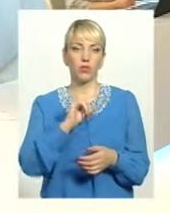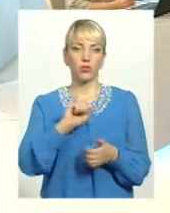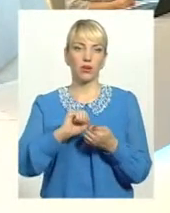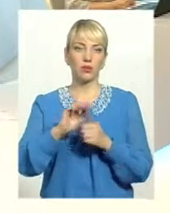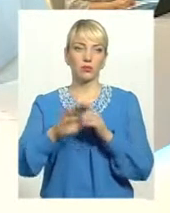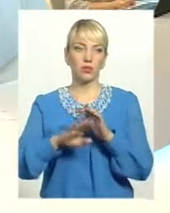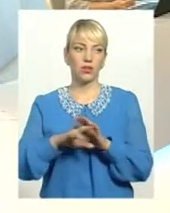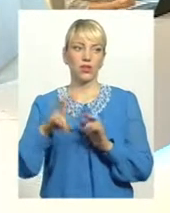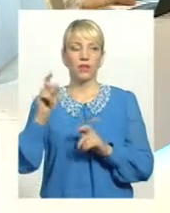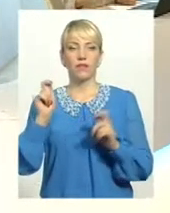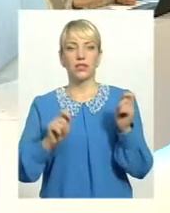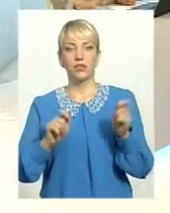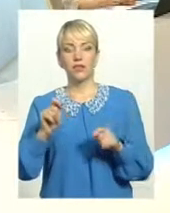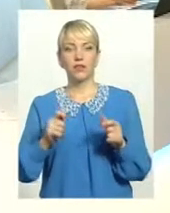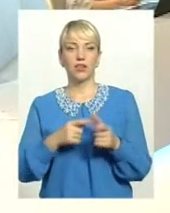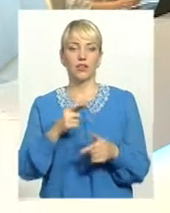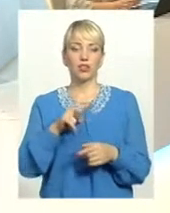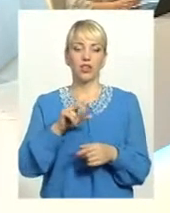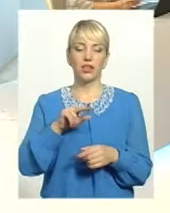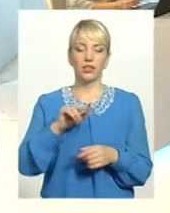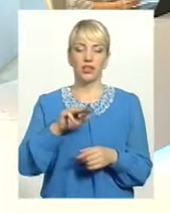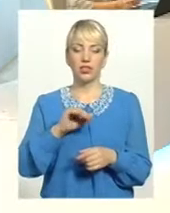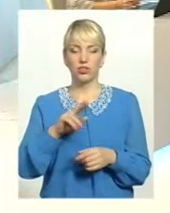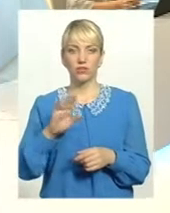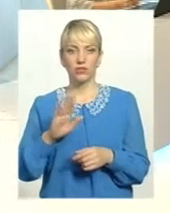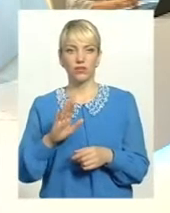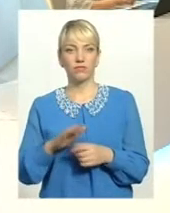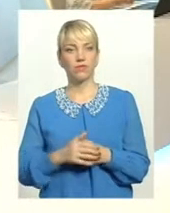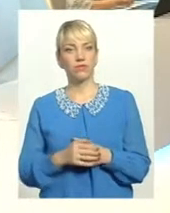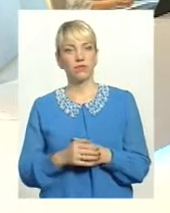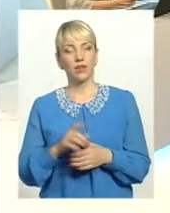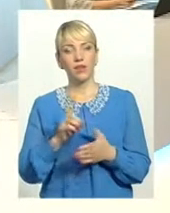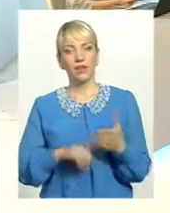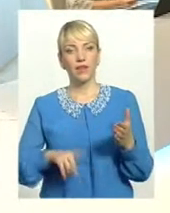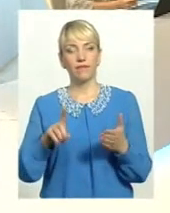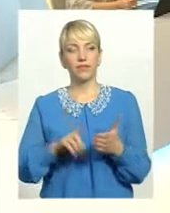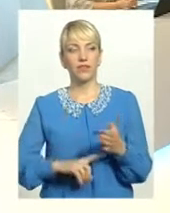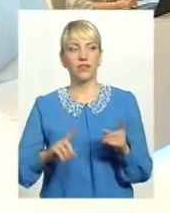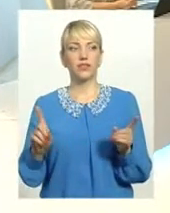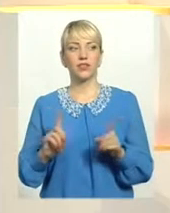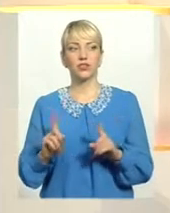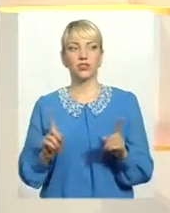-Подільському на фестивалі, чи в Летичеві. Ну, от не віриться, що